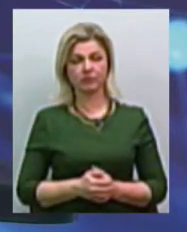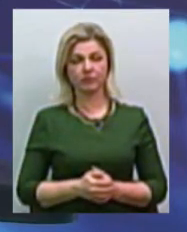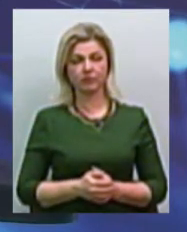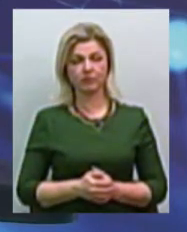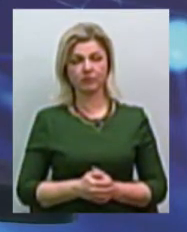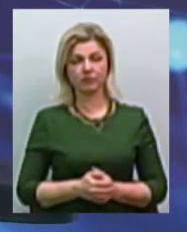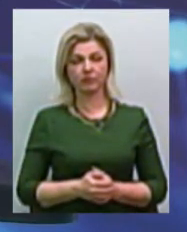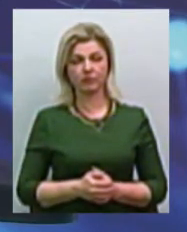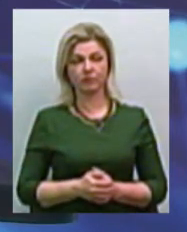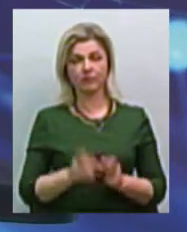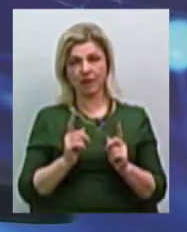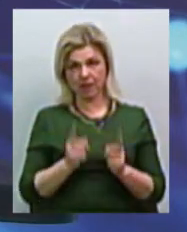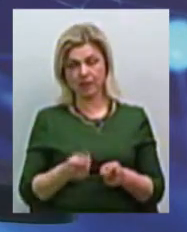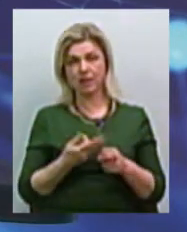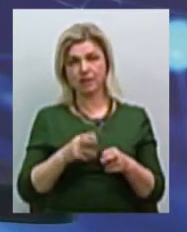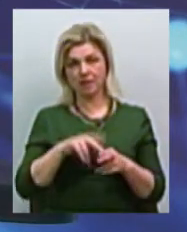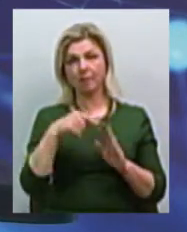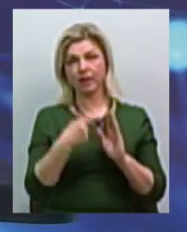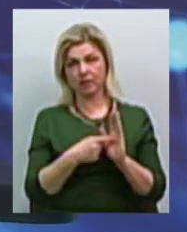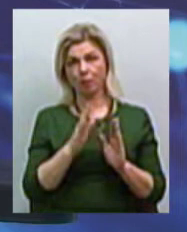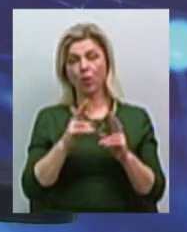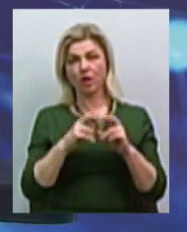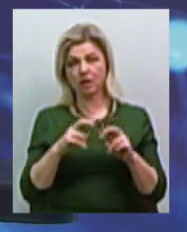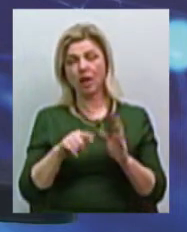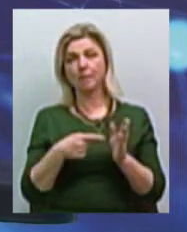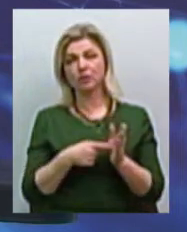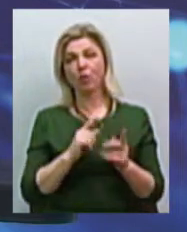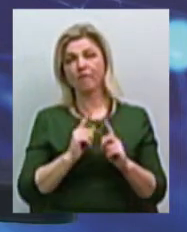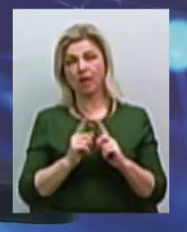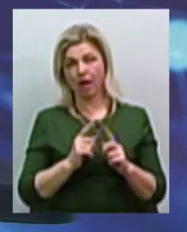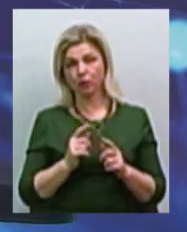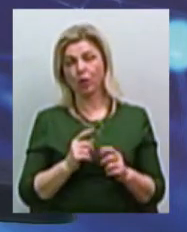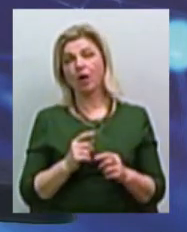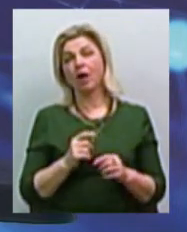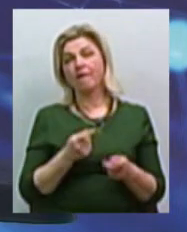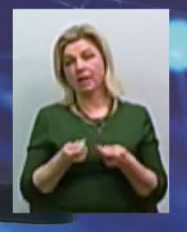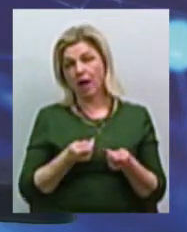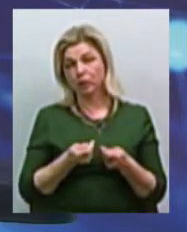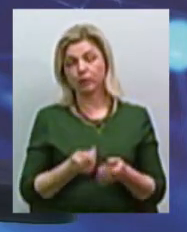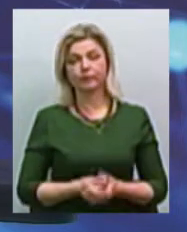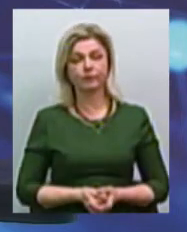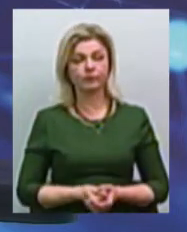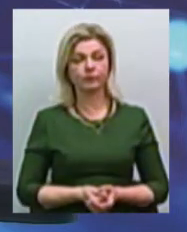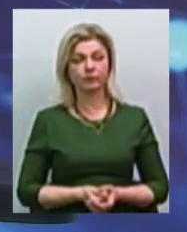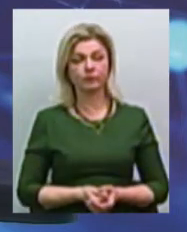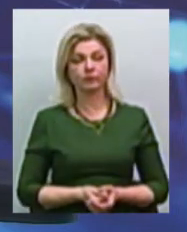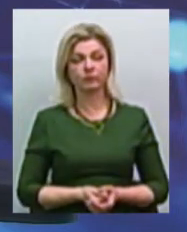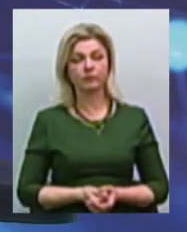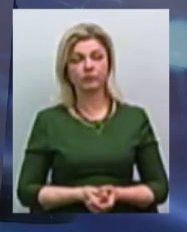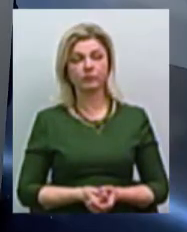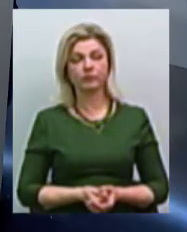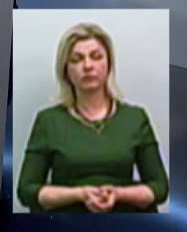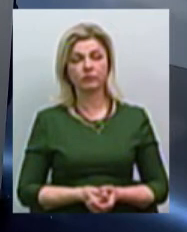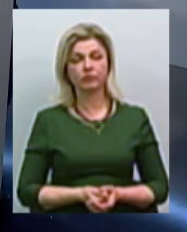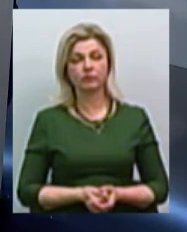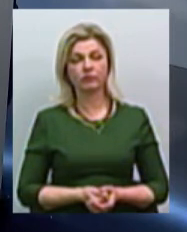питання буде розглядатись нашою міською владою, адже це міська влада. Ми повернемося зараз до того, що